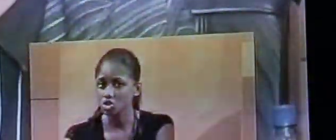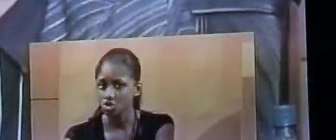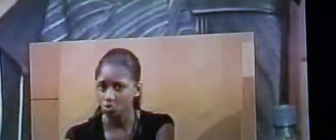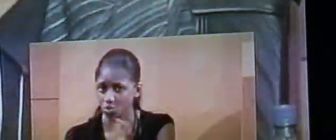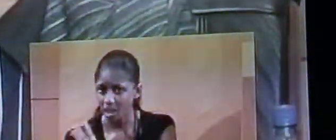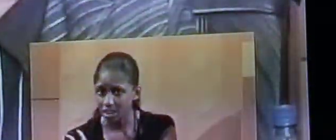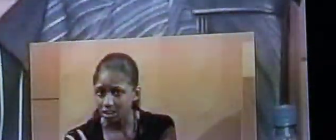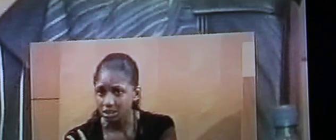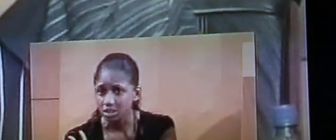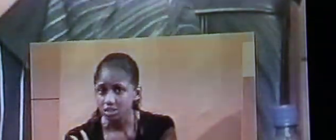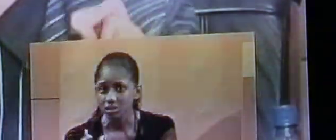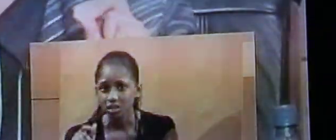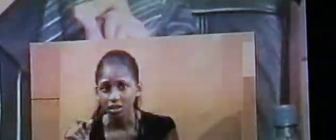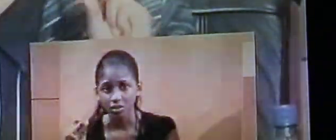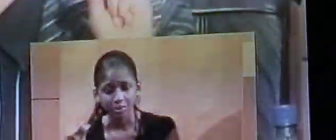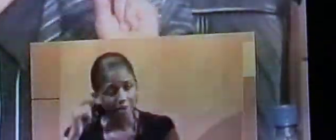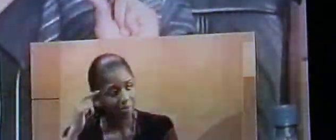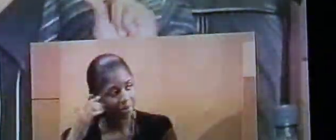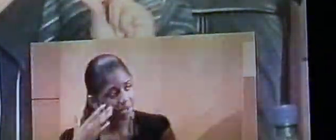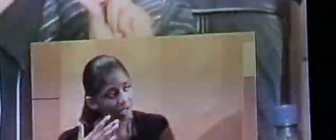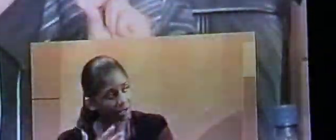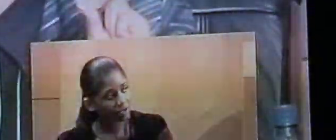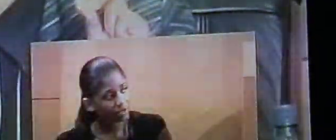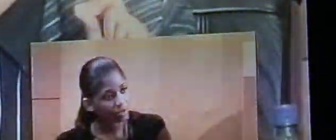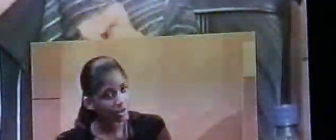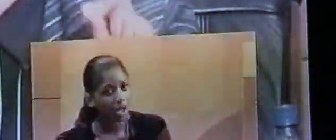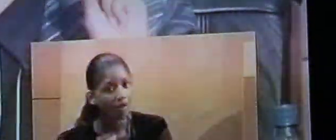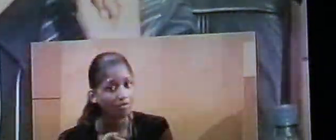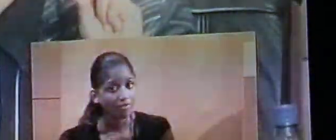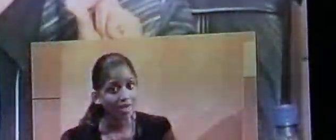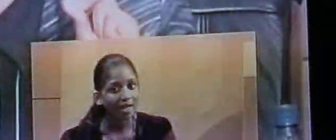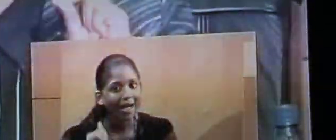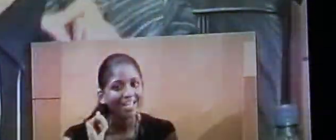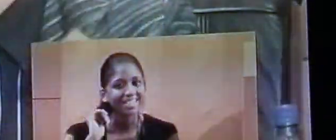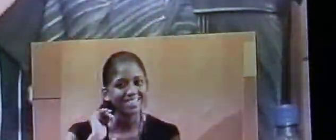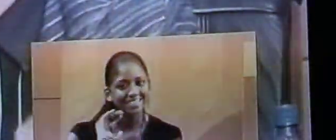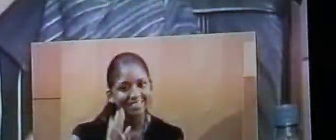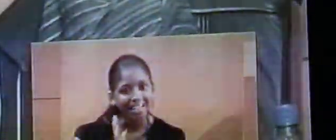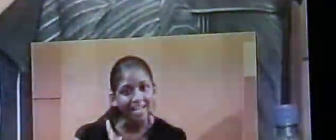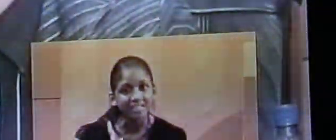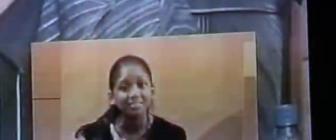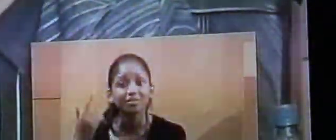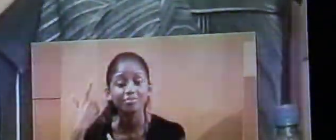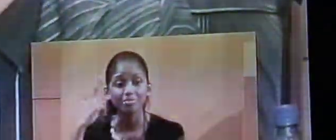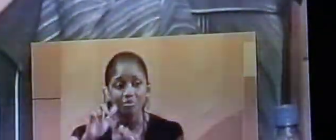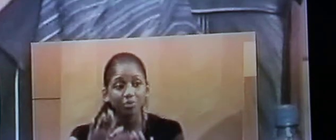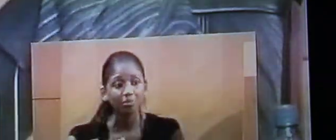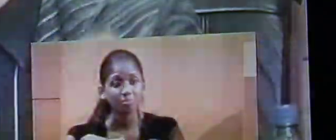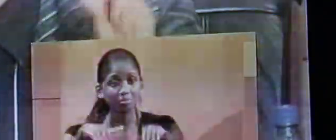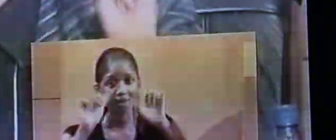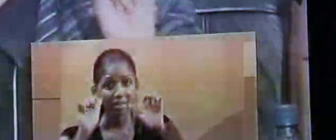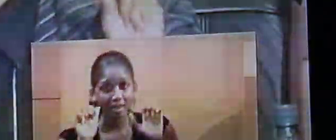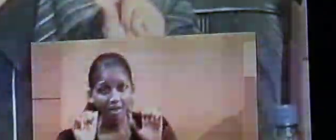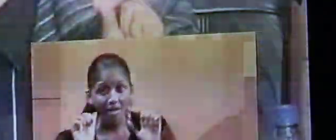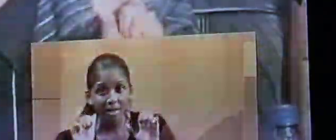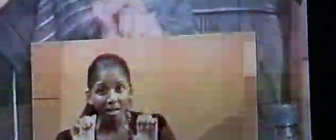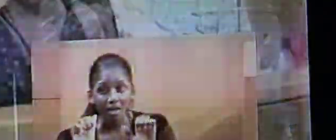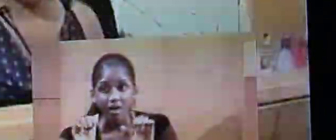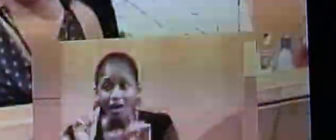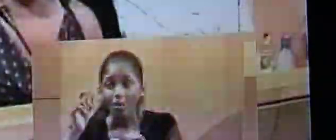avait prévu de faire un live sur cette plénière a été